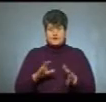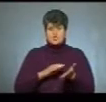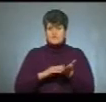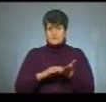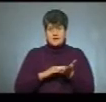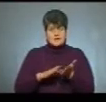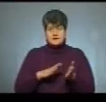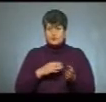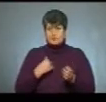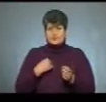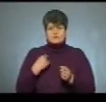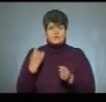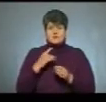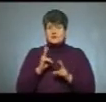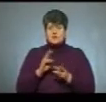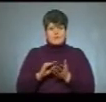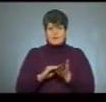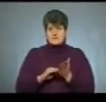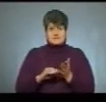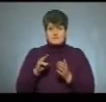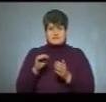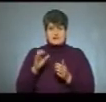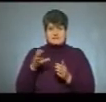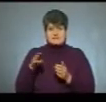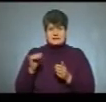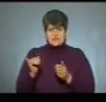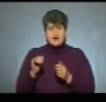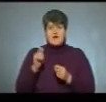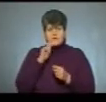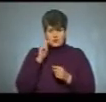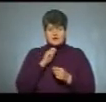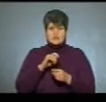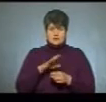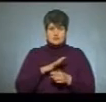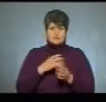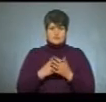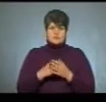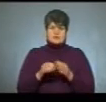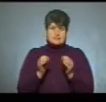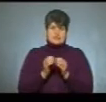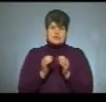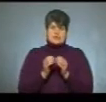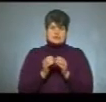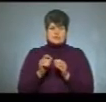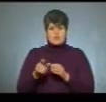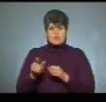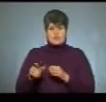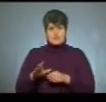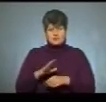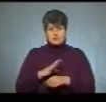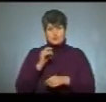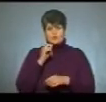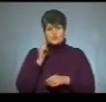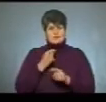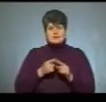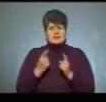нас з області ніхто не складав тести. А в Україні таких було десь до десятка людей. Тобто, це